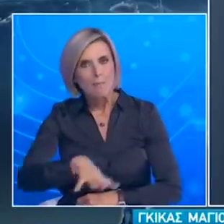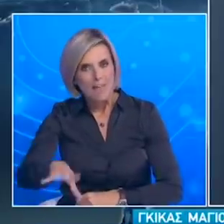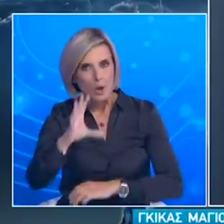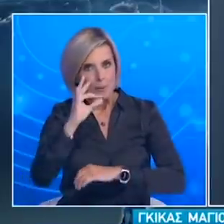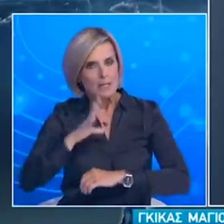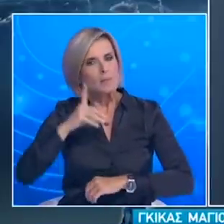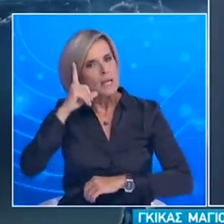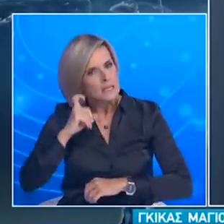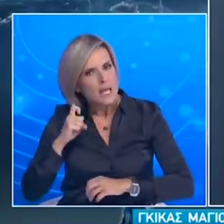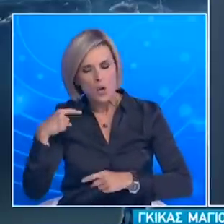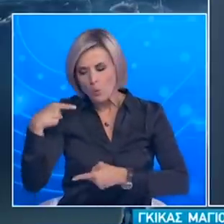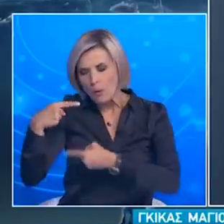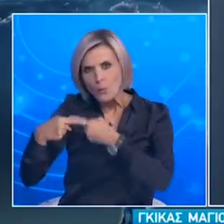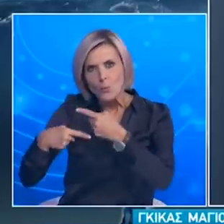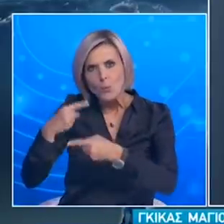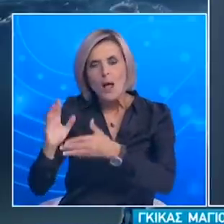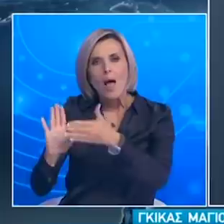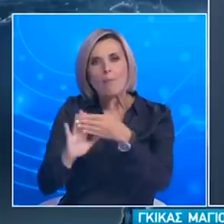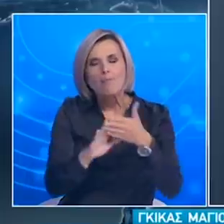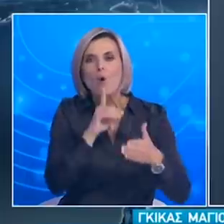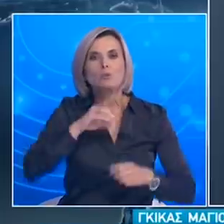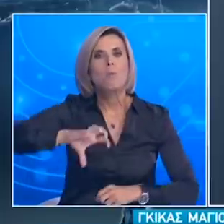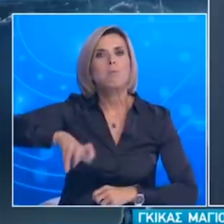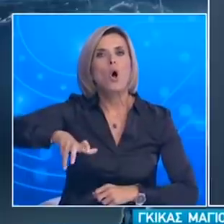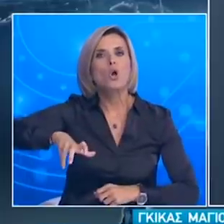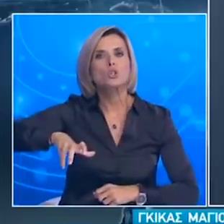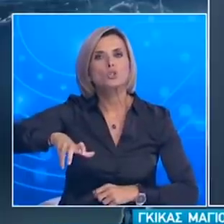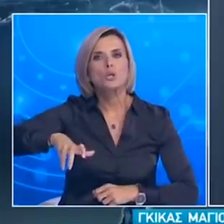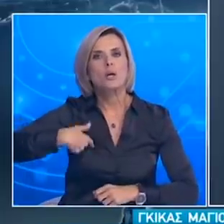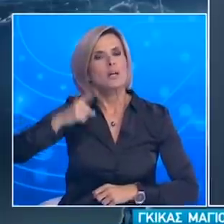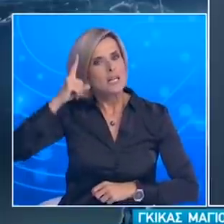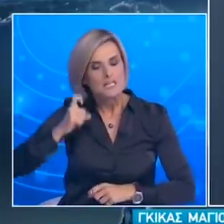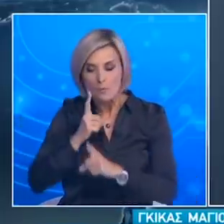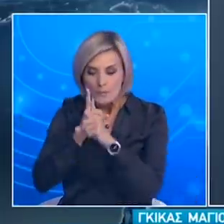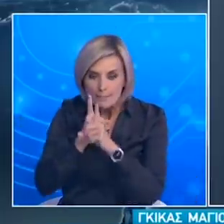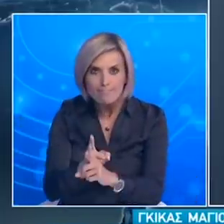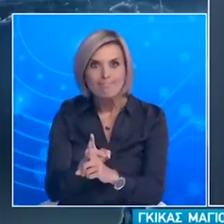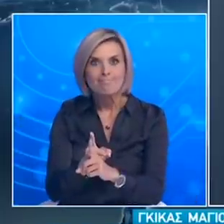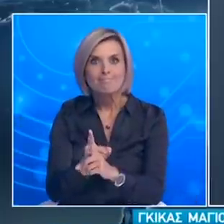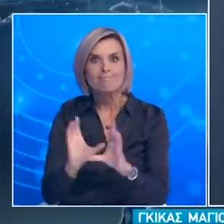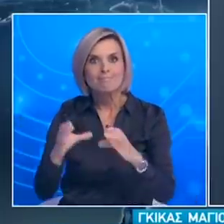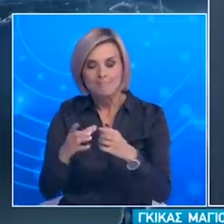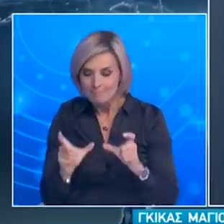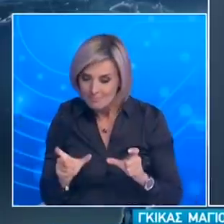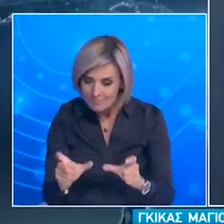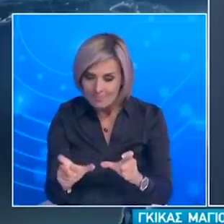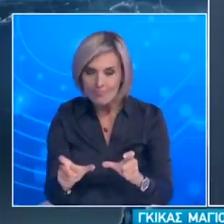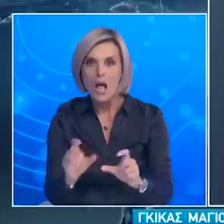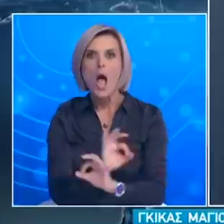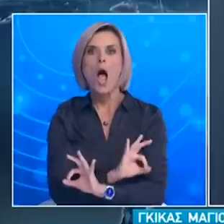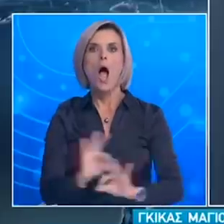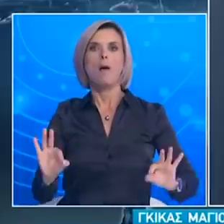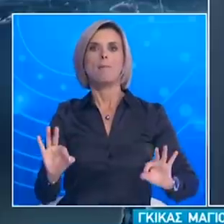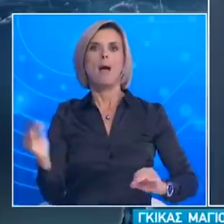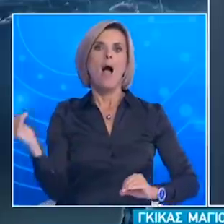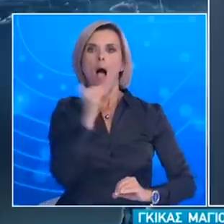μην έχουμε κενά και βλέπετε περιοχές όπως ήταν στον Πόρο που ήταν συγκεκριμένο το κλάστερ σε περιοχές όπως ήταν στον Αμπελώνα ήδη με τα πρώτα μέτρα